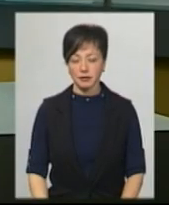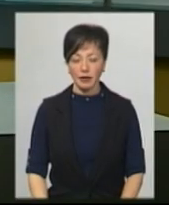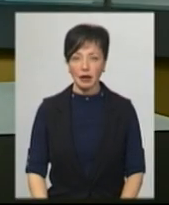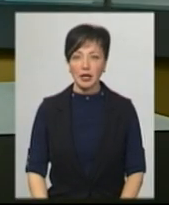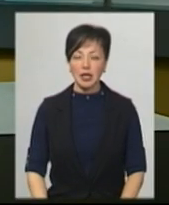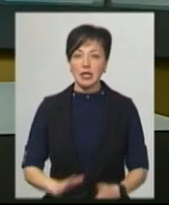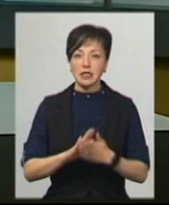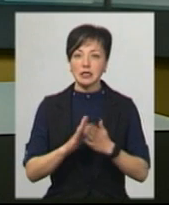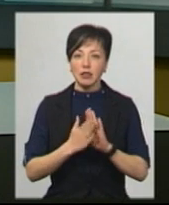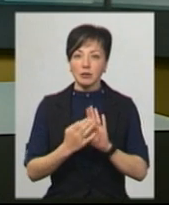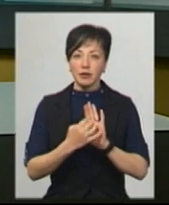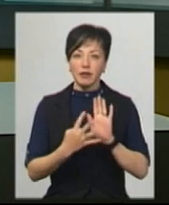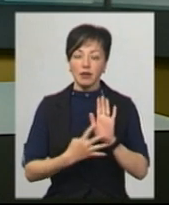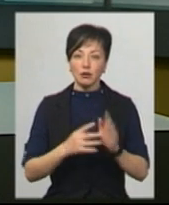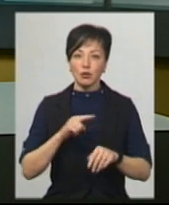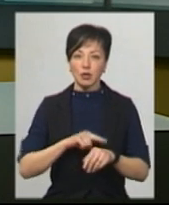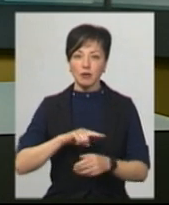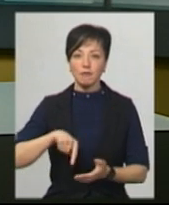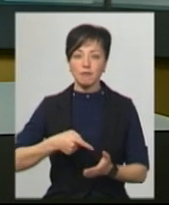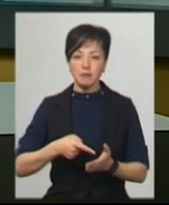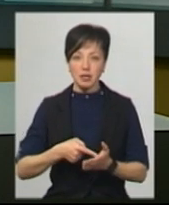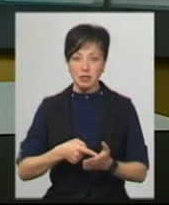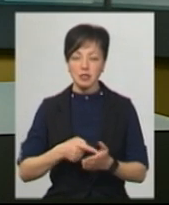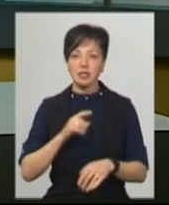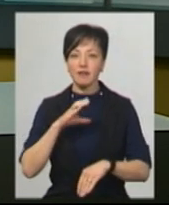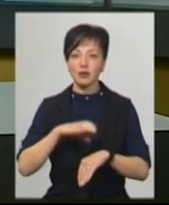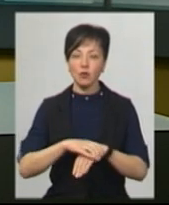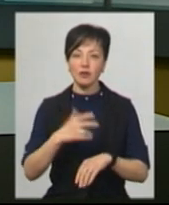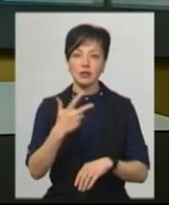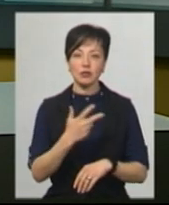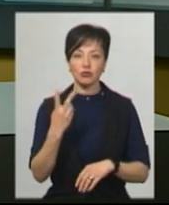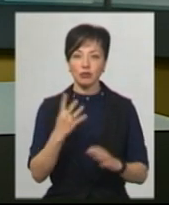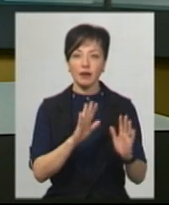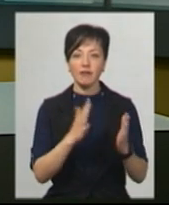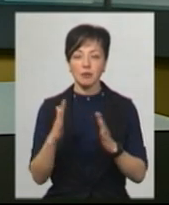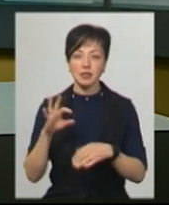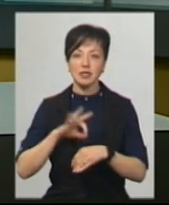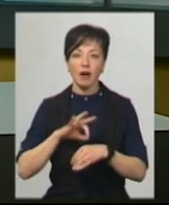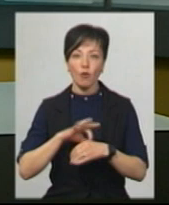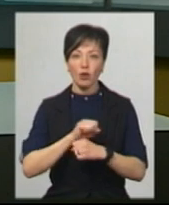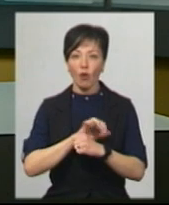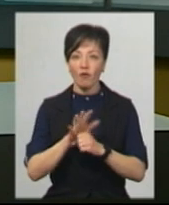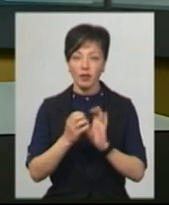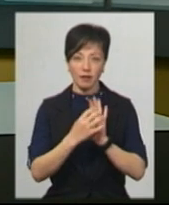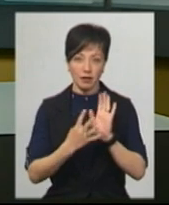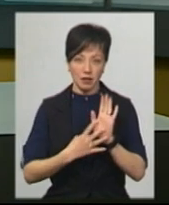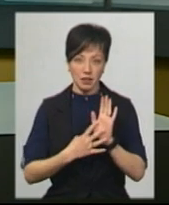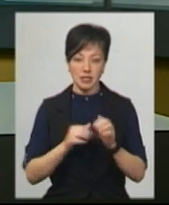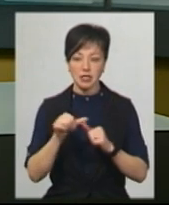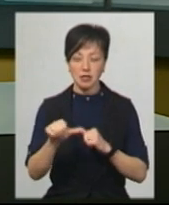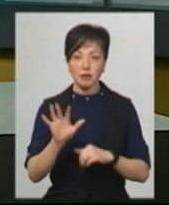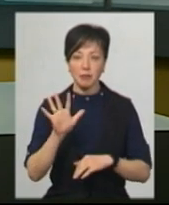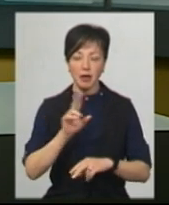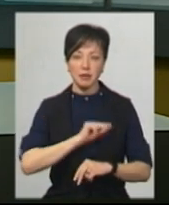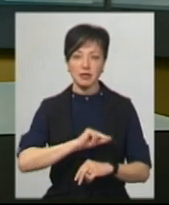Нагадаю, станом на 19-ту годину у місті Натішині зафіксовано 34 випадки захворювання на COVID-19. З них –